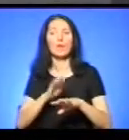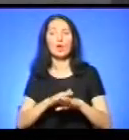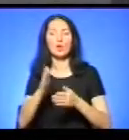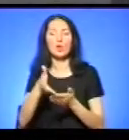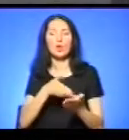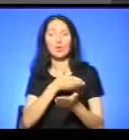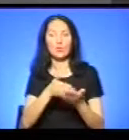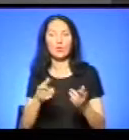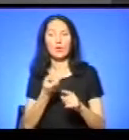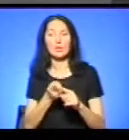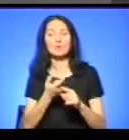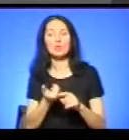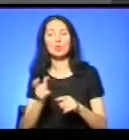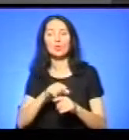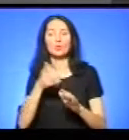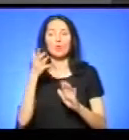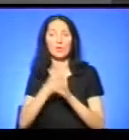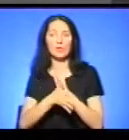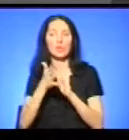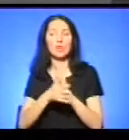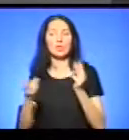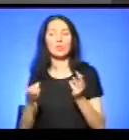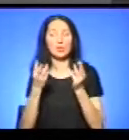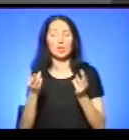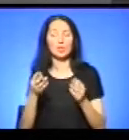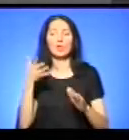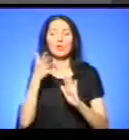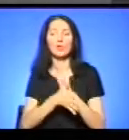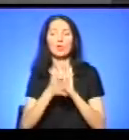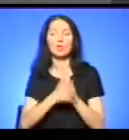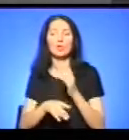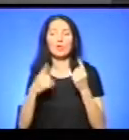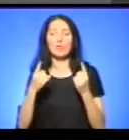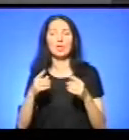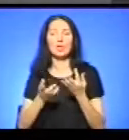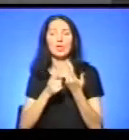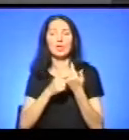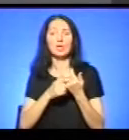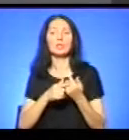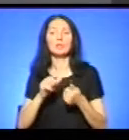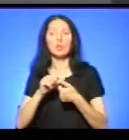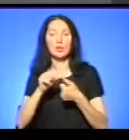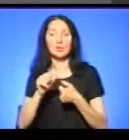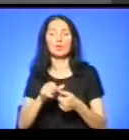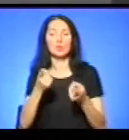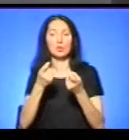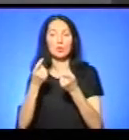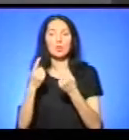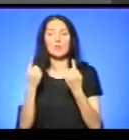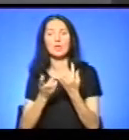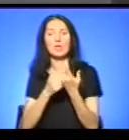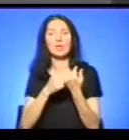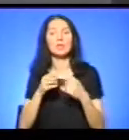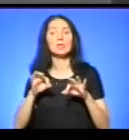в плані ресурсу, тому що втрачається велика кількість пального, залучається велика кількість автомобілів.